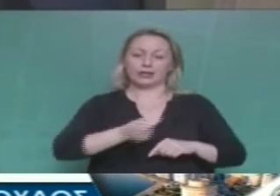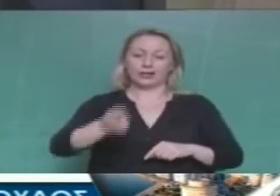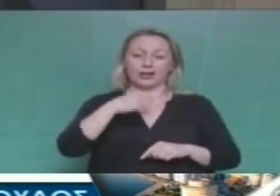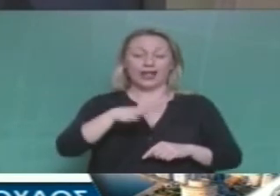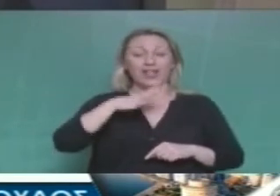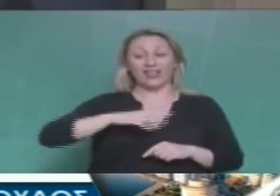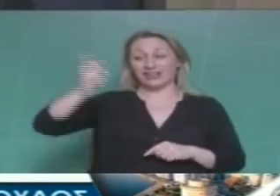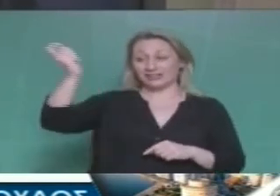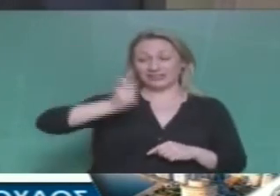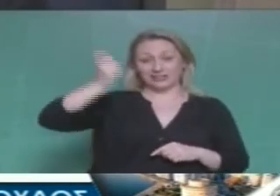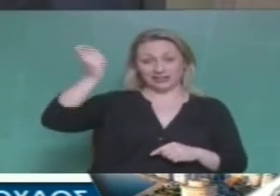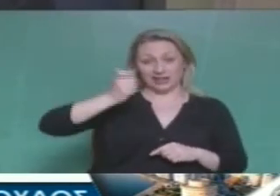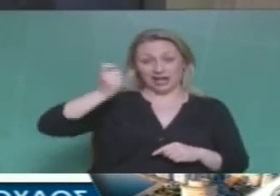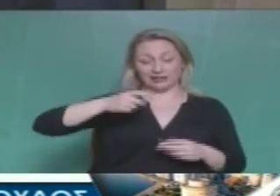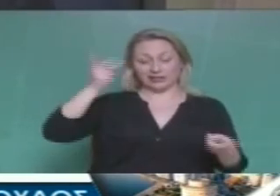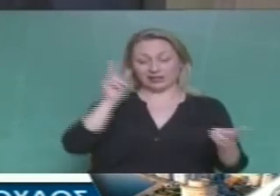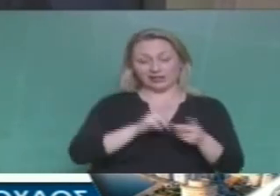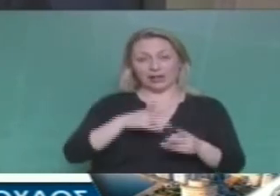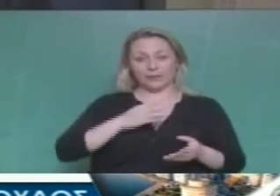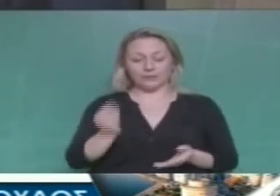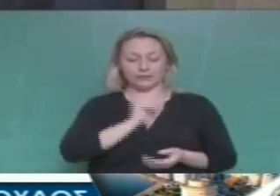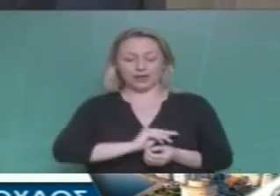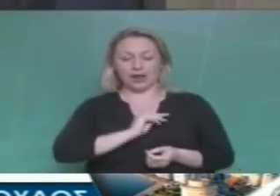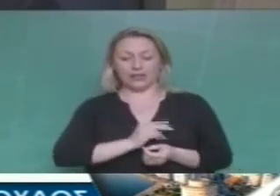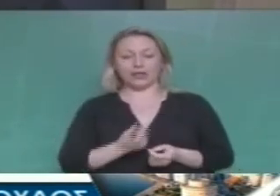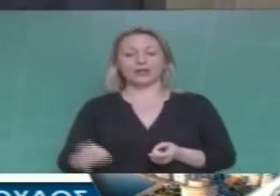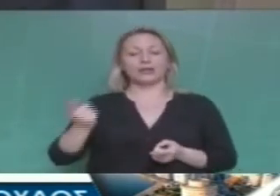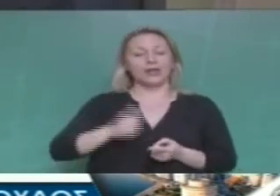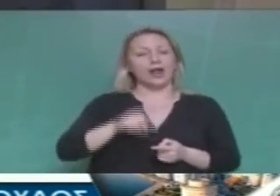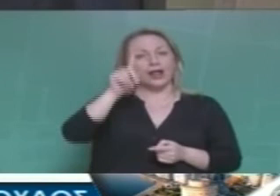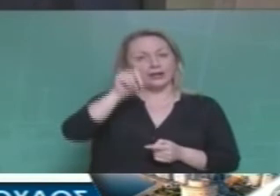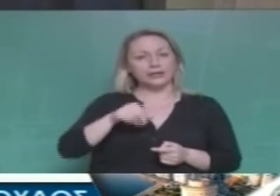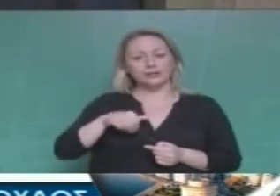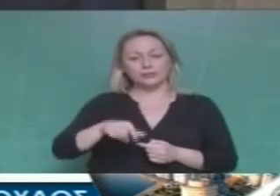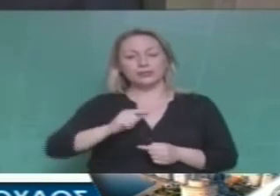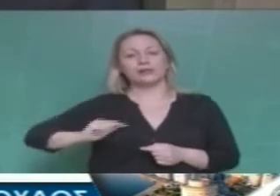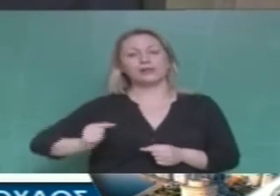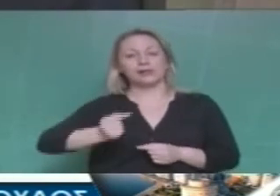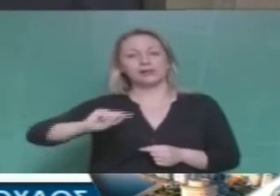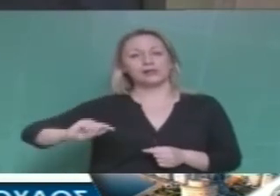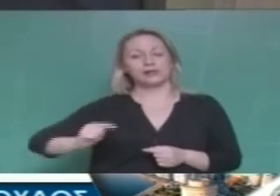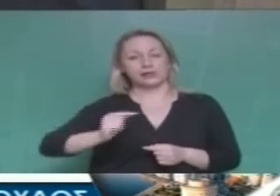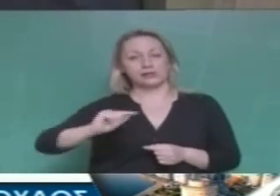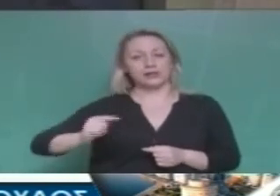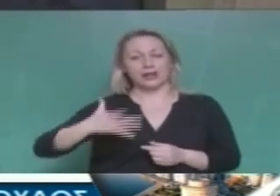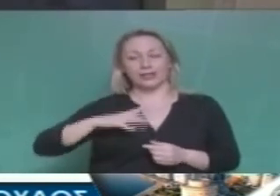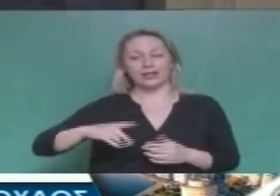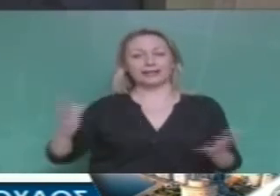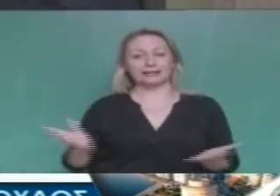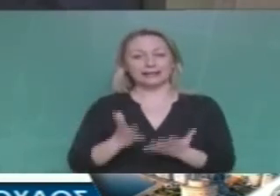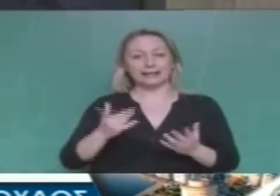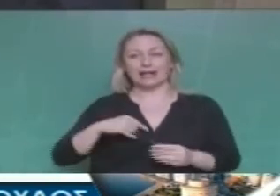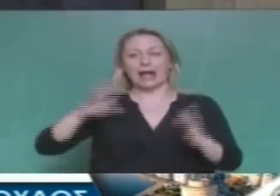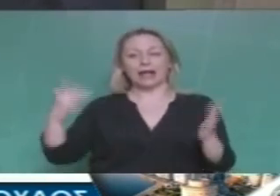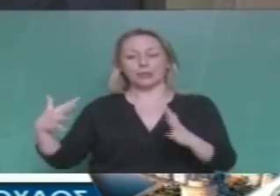μισθοί και οι συντάξεις για να βγαλτίσουν τα κέρδη τους απ' την άλλη όμως μπορούν να δημιουργήσουν κάποια στιγμή πολεμικό κλίμα μπας και πάρουν μέρος στη Λία των